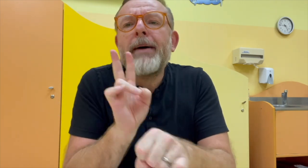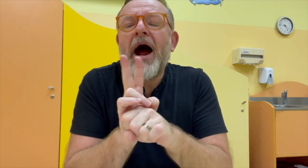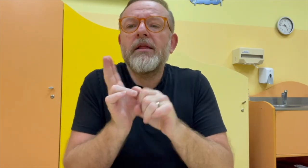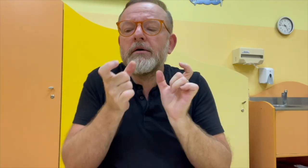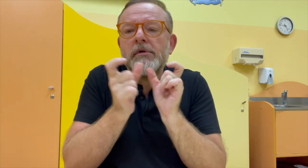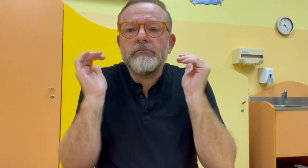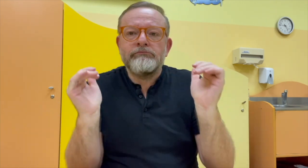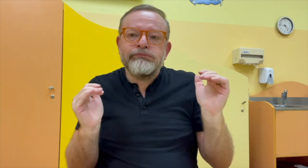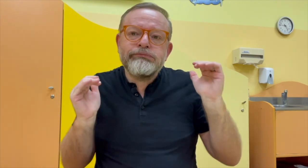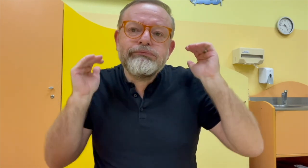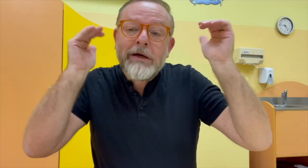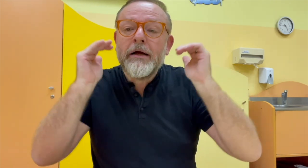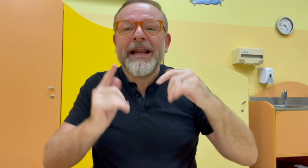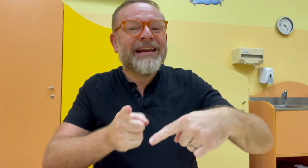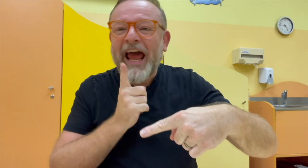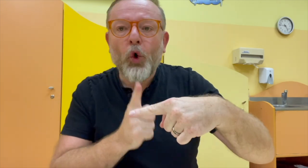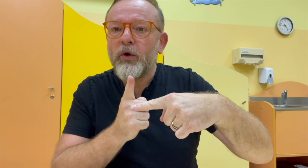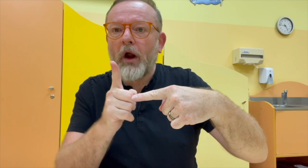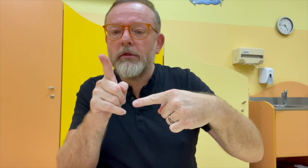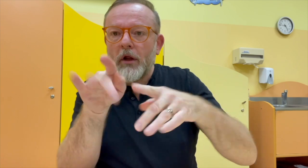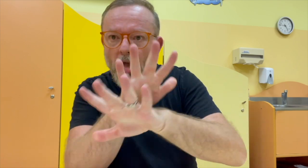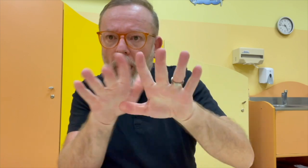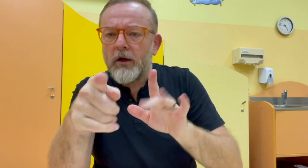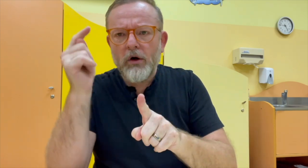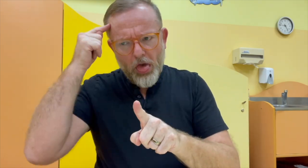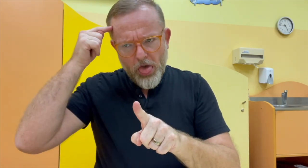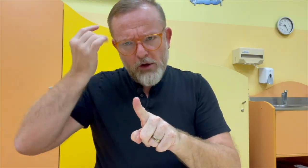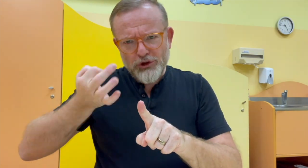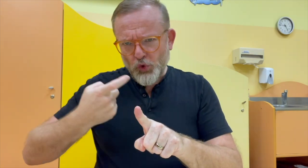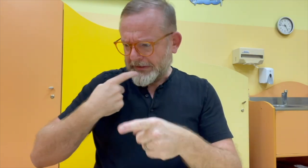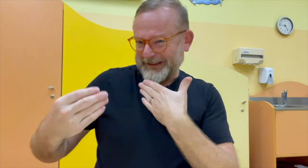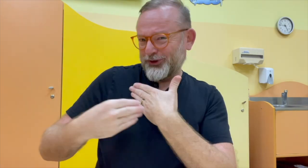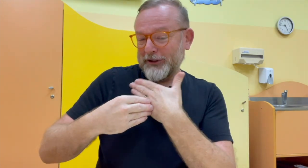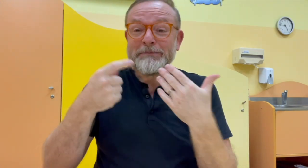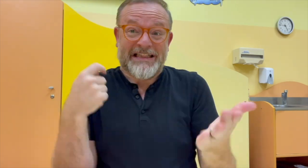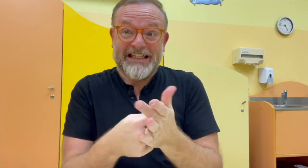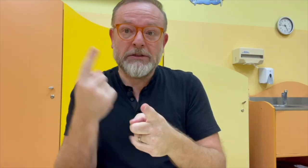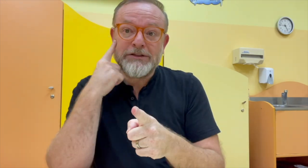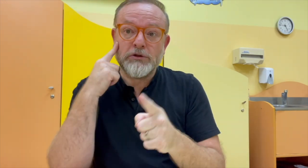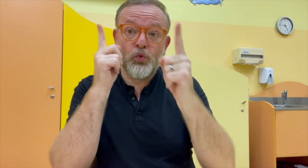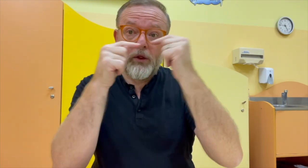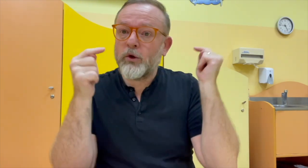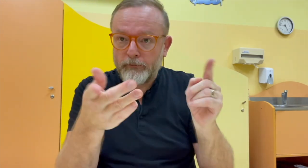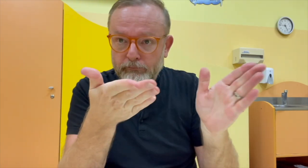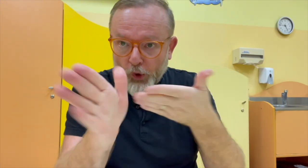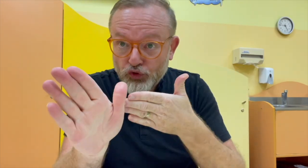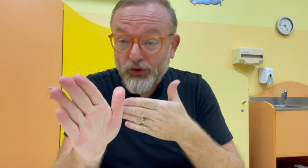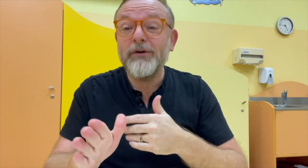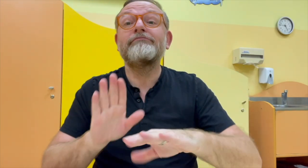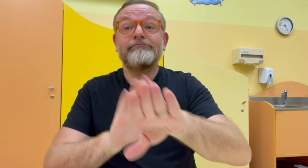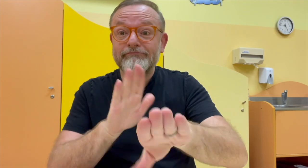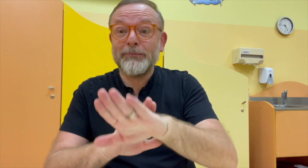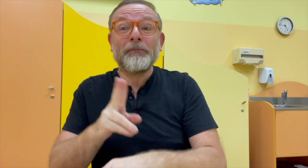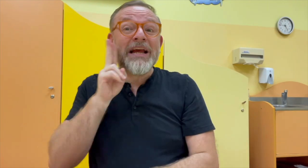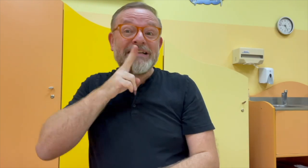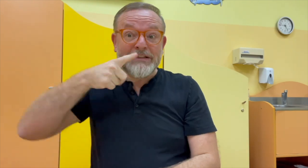českého jazyka, že se něco říká opatrně, abstraktně, nepřesně a vlastně člověk neví, co ten daný člověk mu chtěl